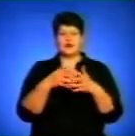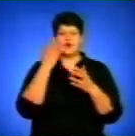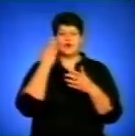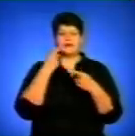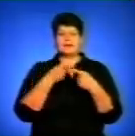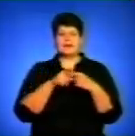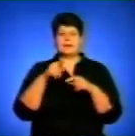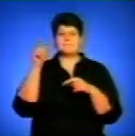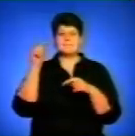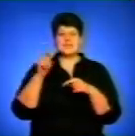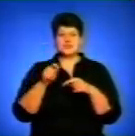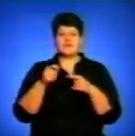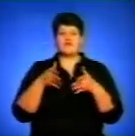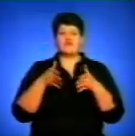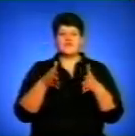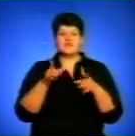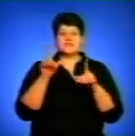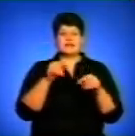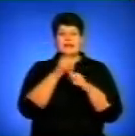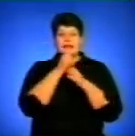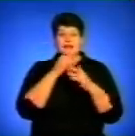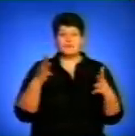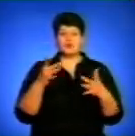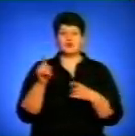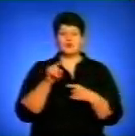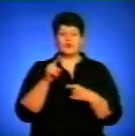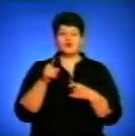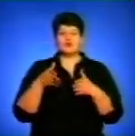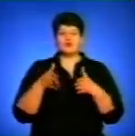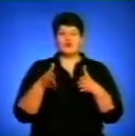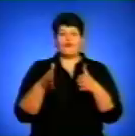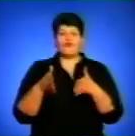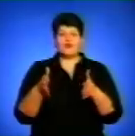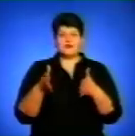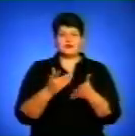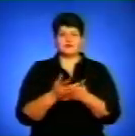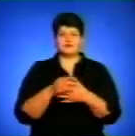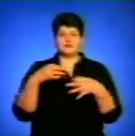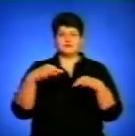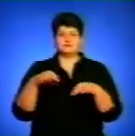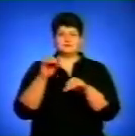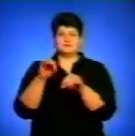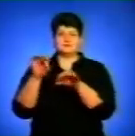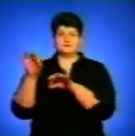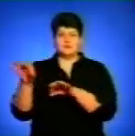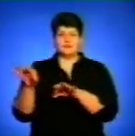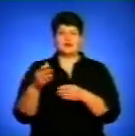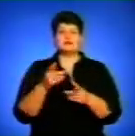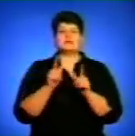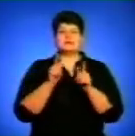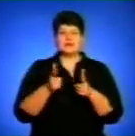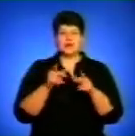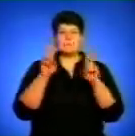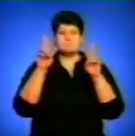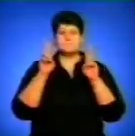двора, вона в двір заїхати не може, тому що по двох сторони запарковані машини. Хоча згідно правил благоустрою